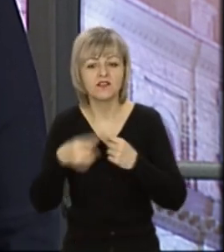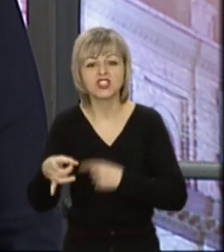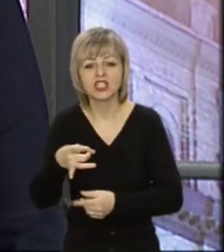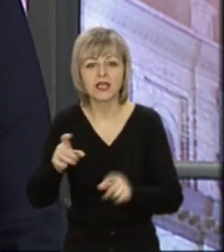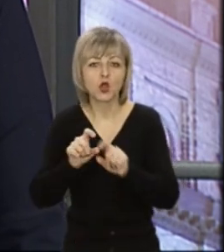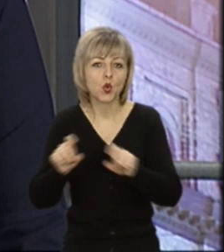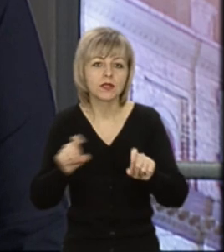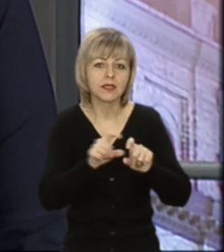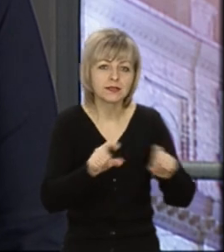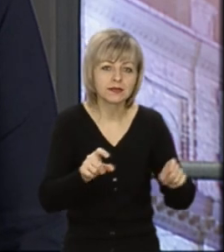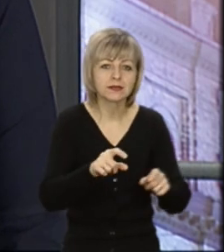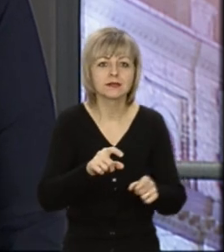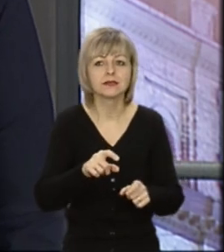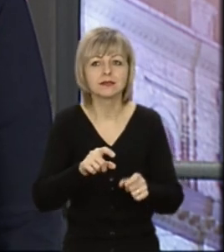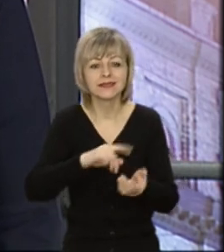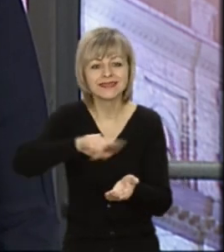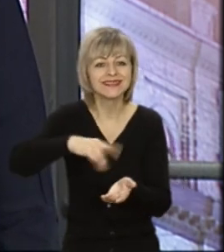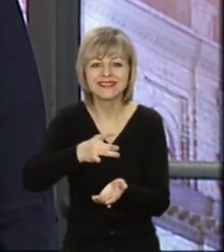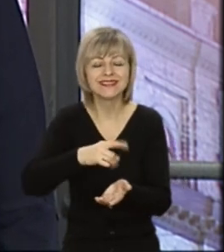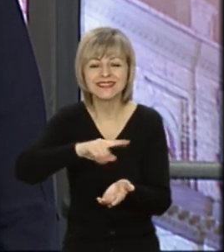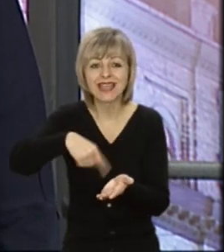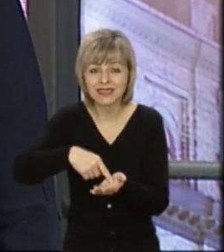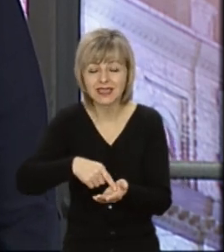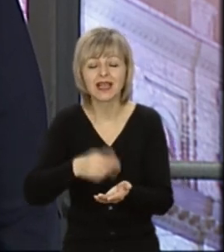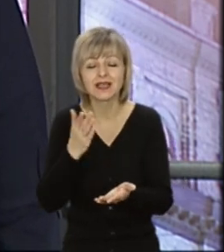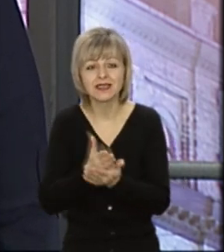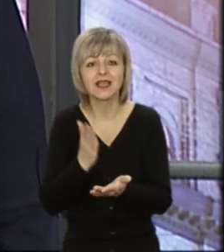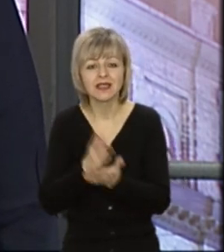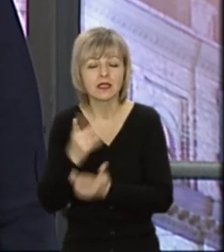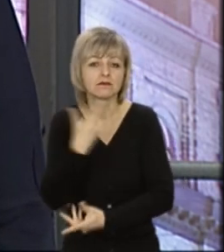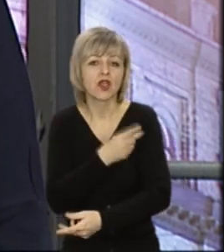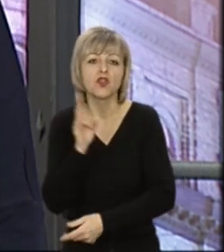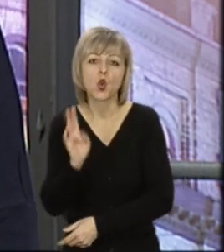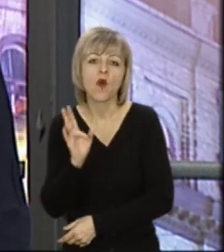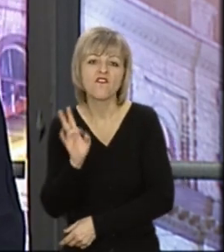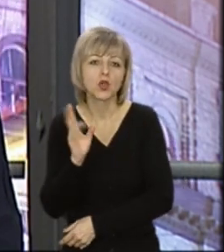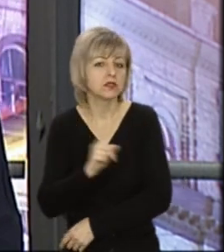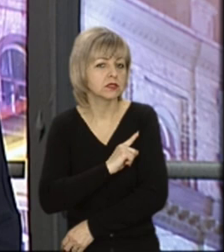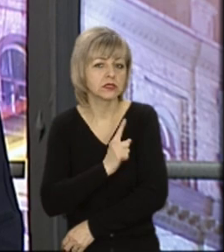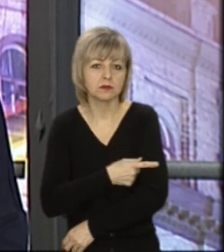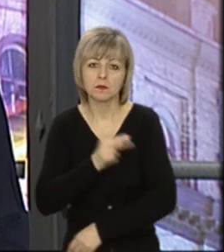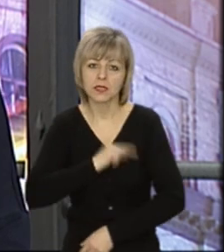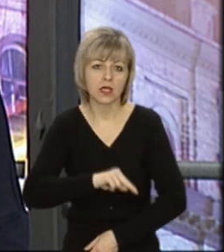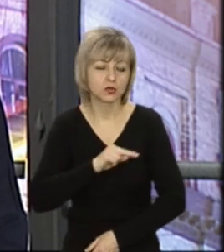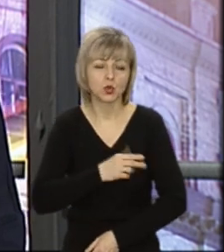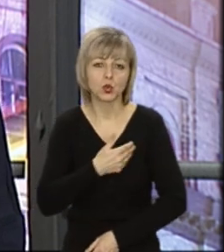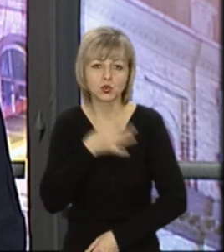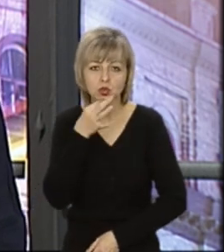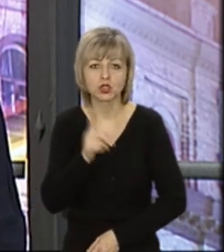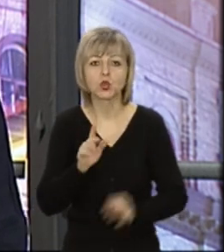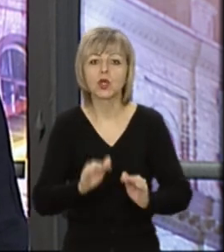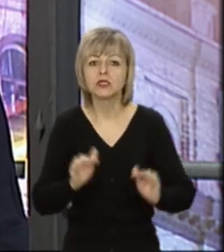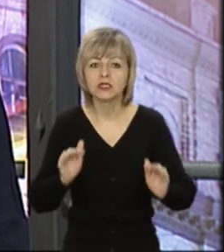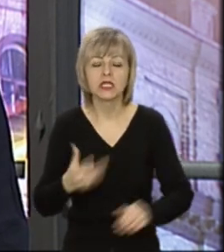центрах, і в пунктах вакцинації теж щеплюють дітей. В Новолинську дуже потужно працюють. Хочу сказати, що